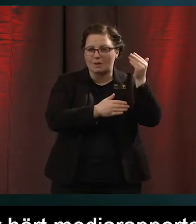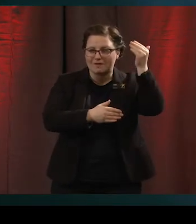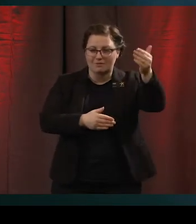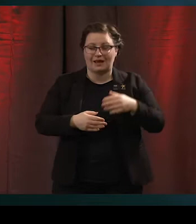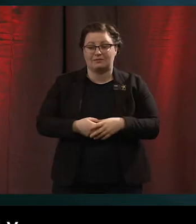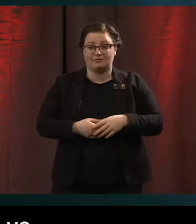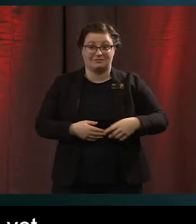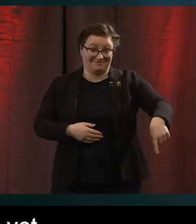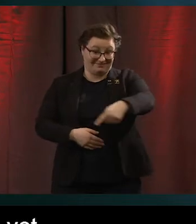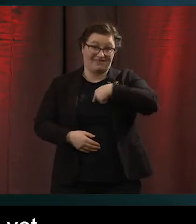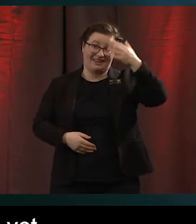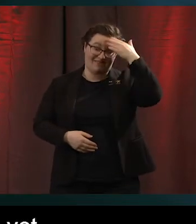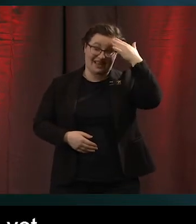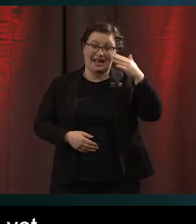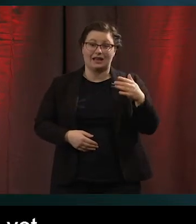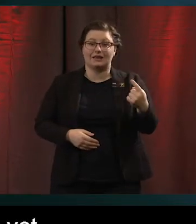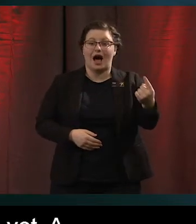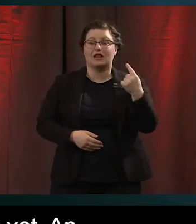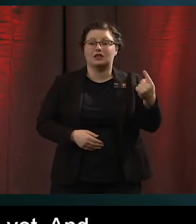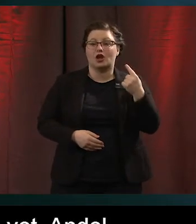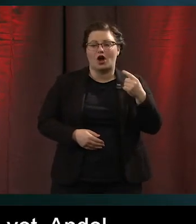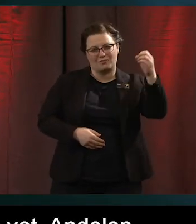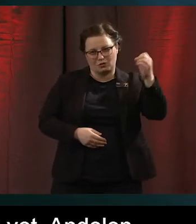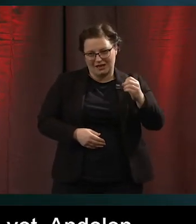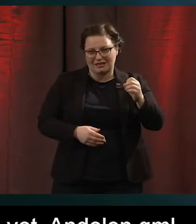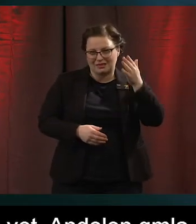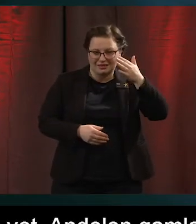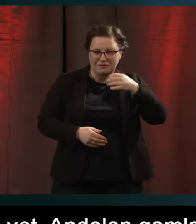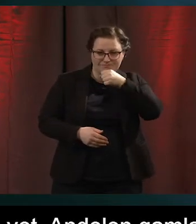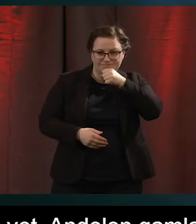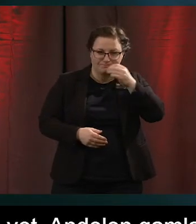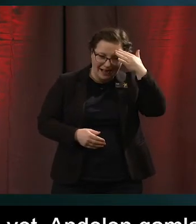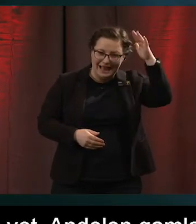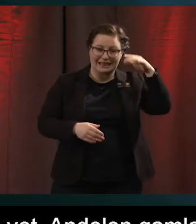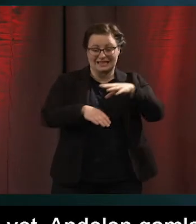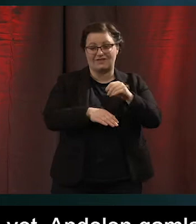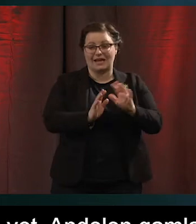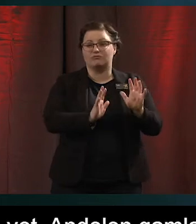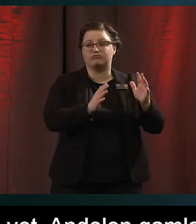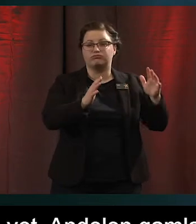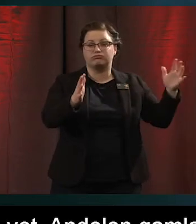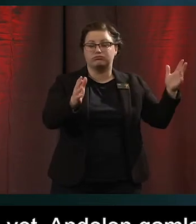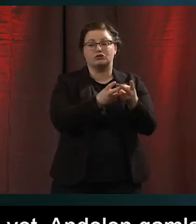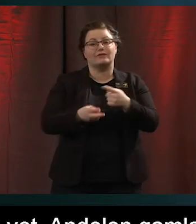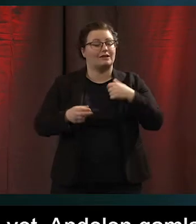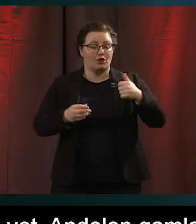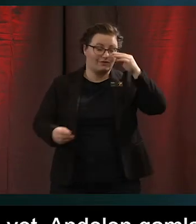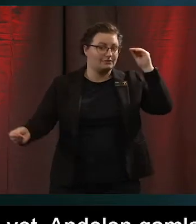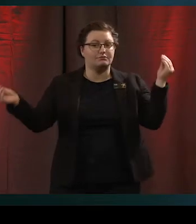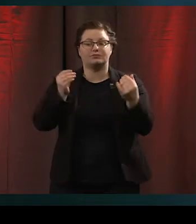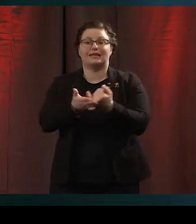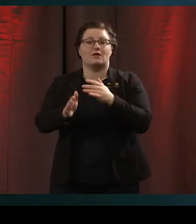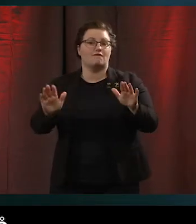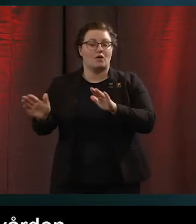ökar andelen gamla i Sverige. Och det betyder att vi kommer behöva tänka nytt inom vården. I